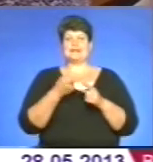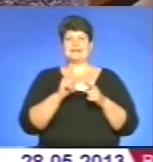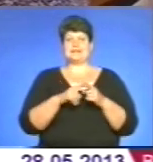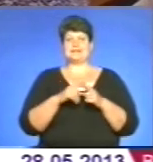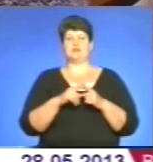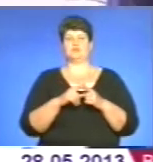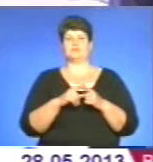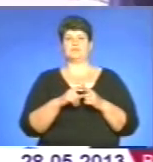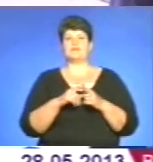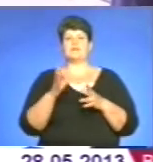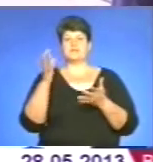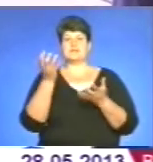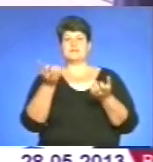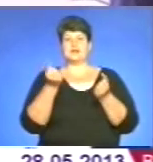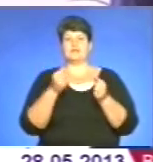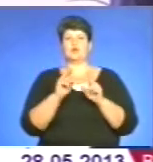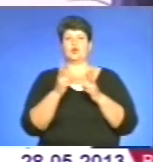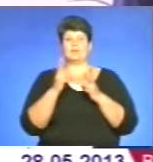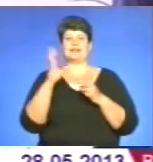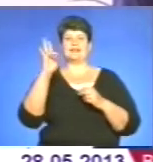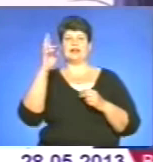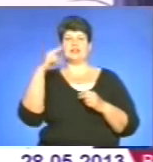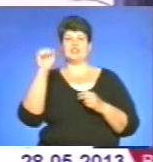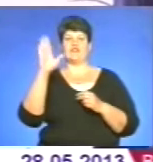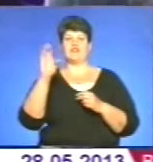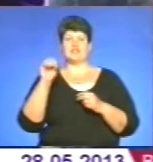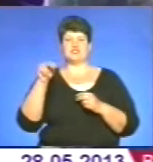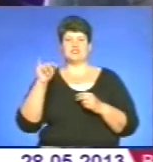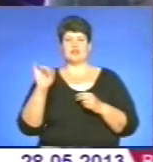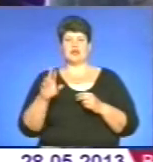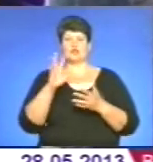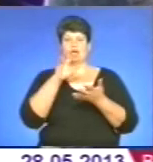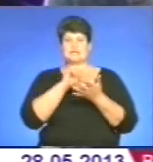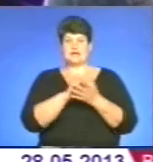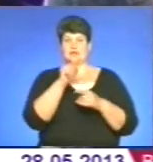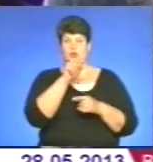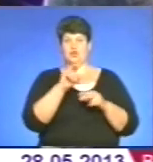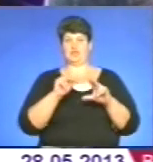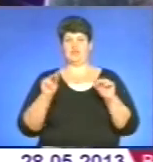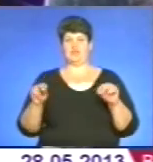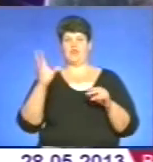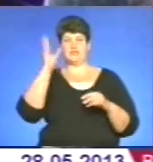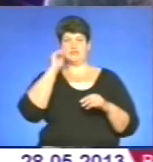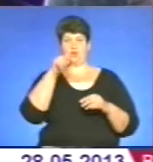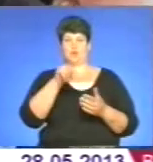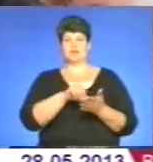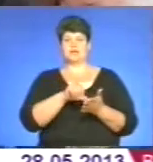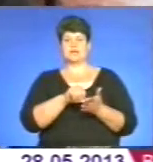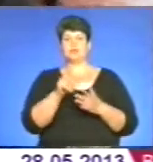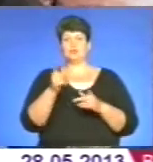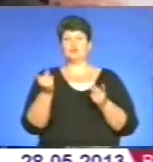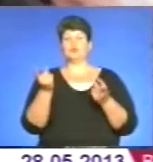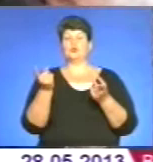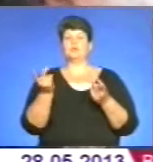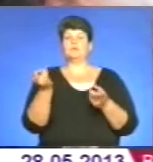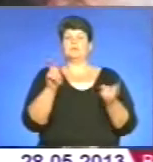клубі «Надвечір'я». Відтепер клуб діє не лише для одиноких. Хто зайнятий, той щасливий, вважають його учасники. Тому долучаються